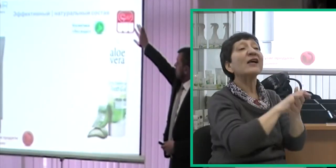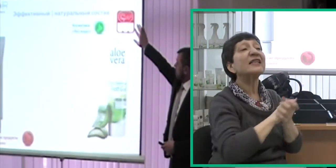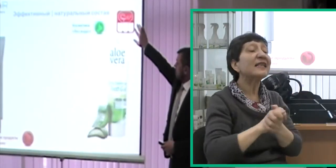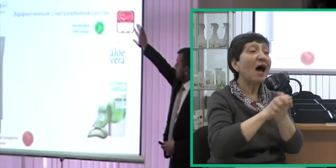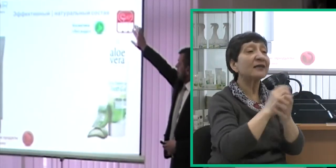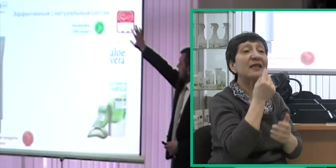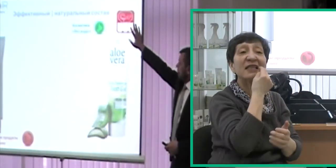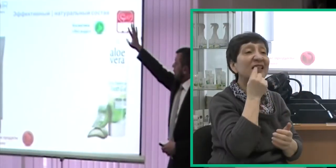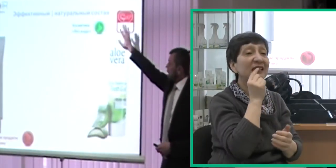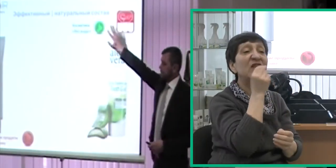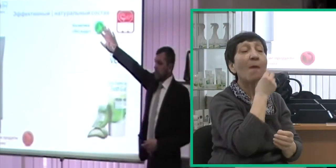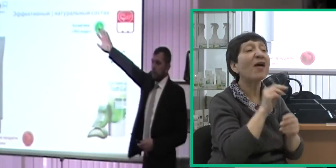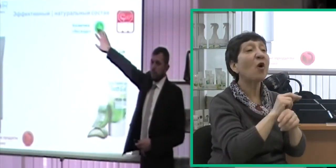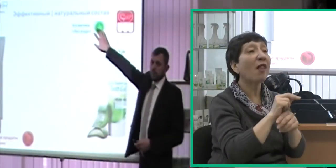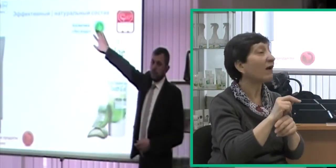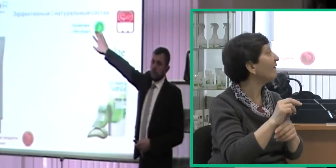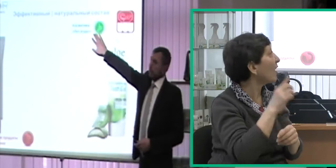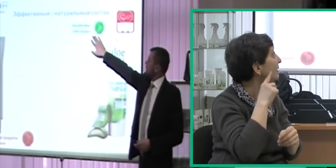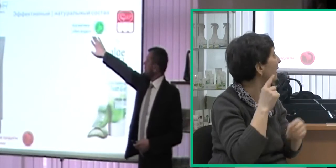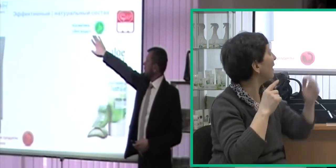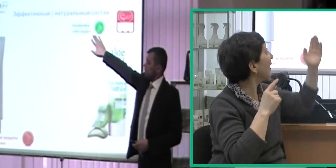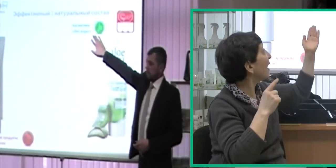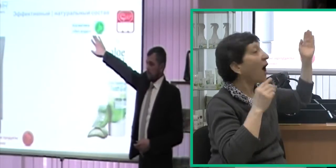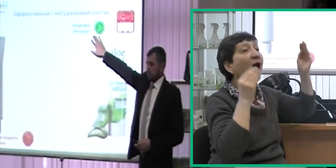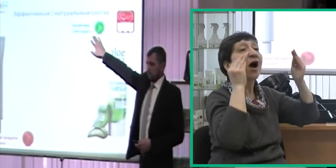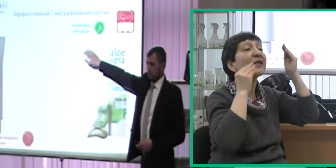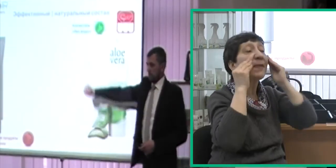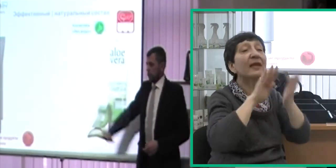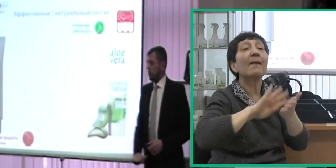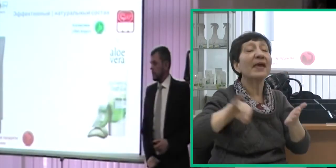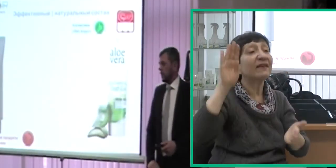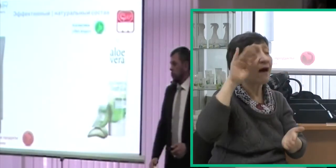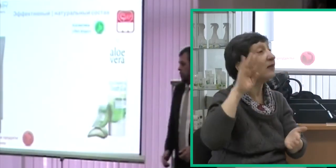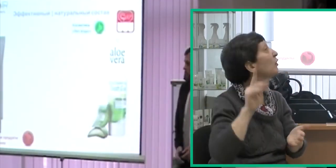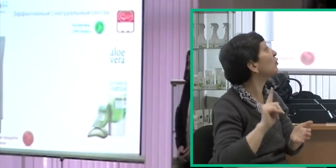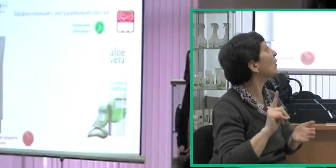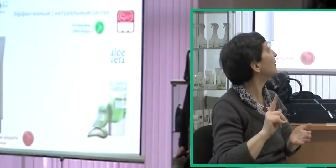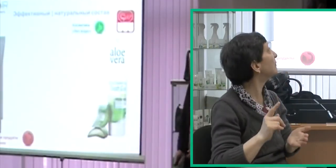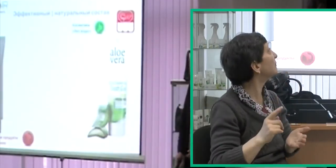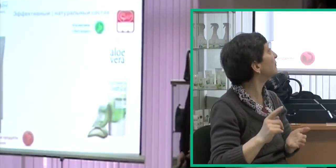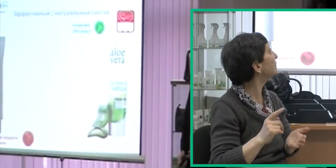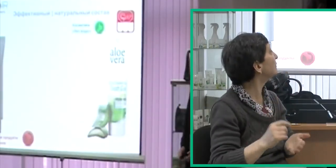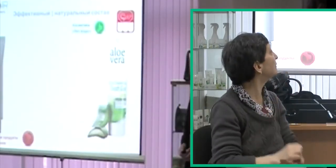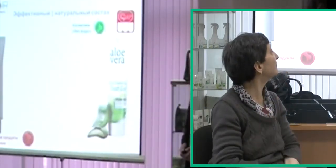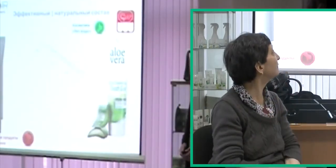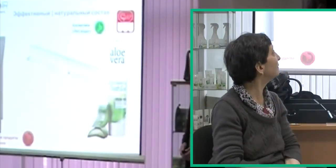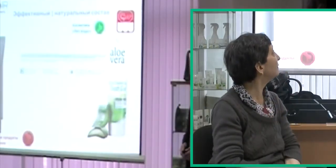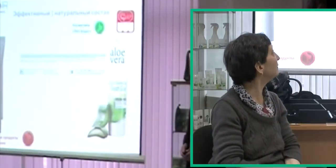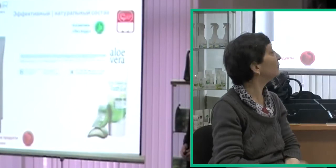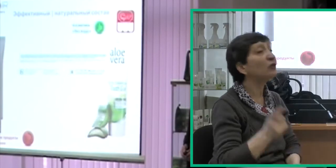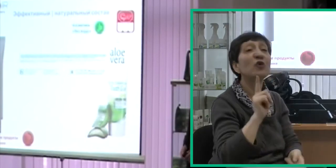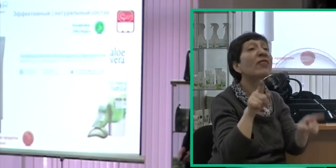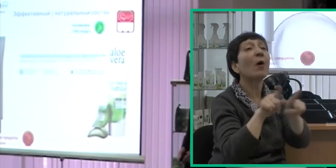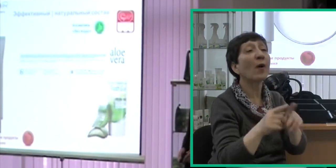России. И косметика без воды. Что это значит? Давайте